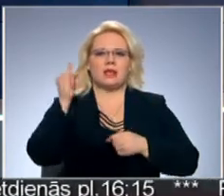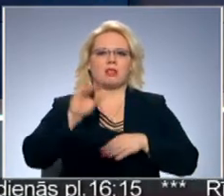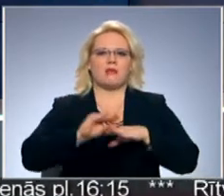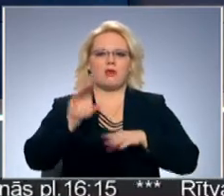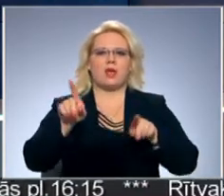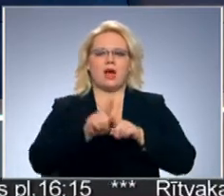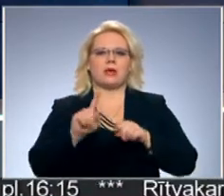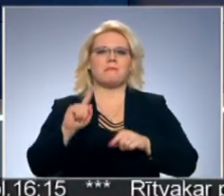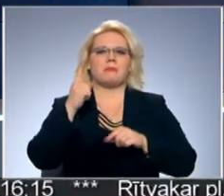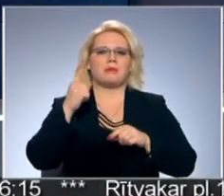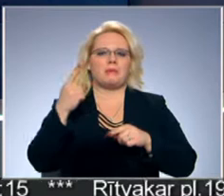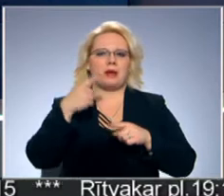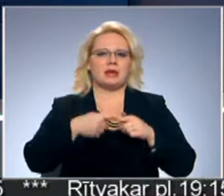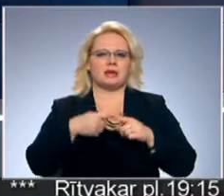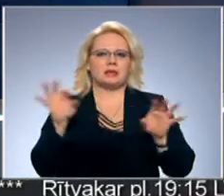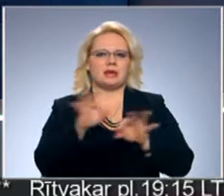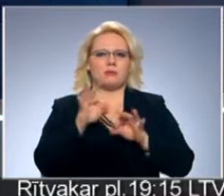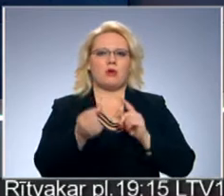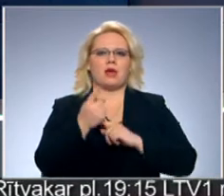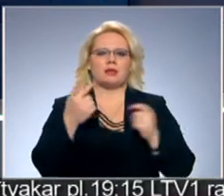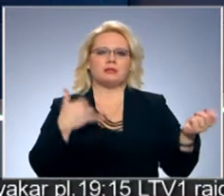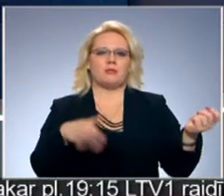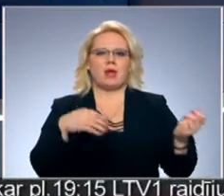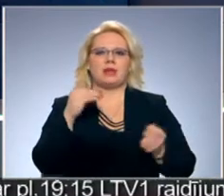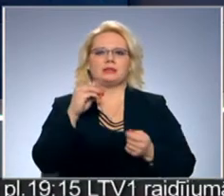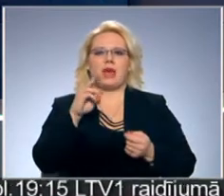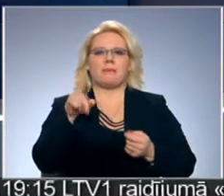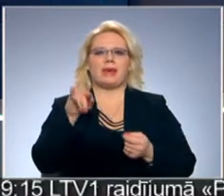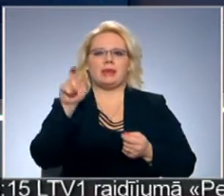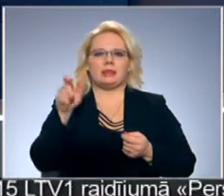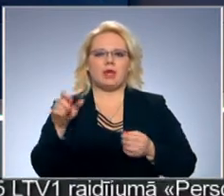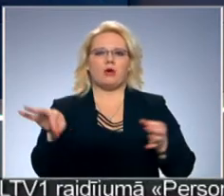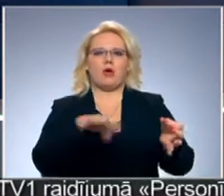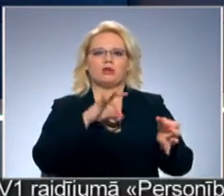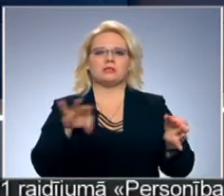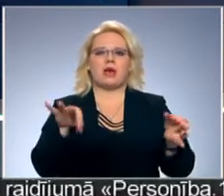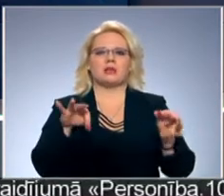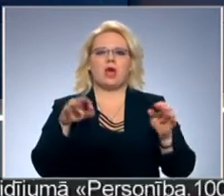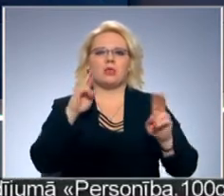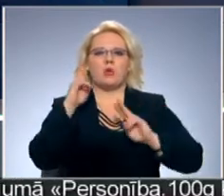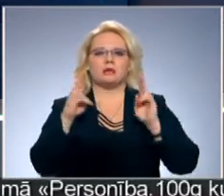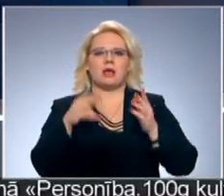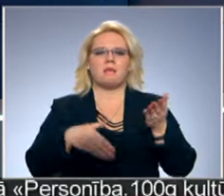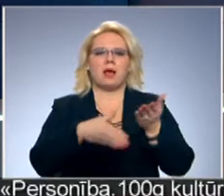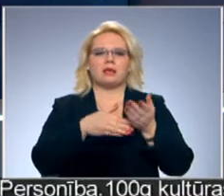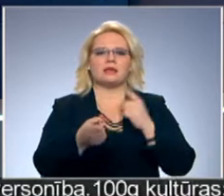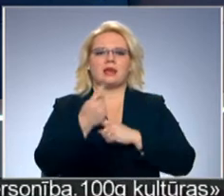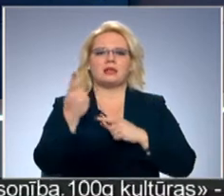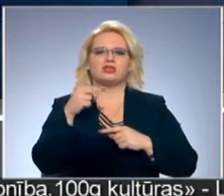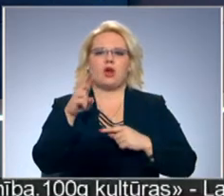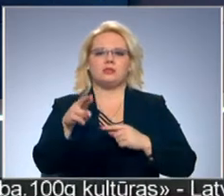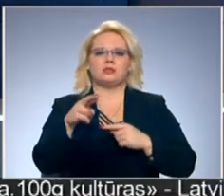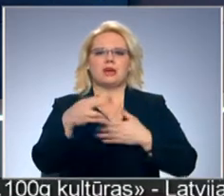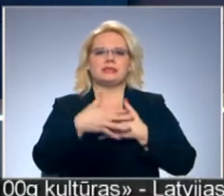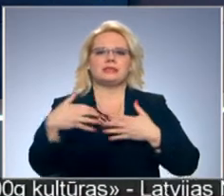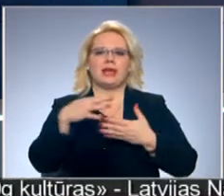Dvēseliskā Līn radīs kopā ar ģitāristu Kasparu Zemīti un koncertu noskaņu palīdzē radīt štrausastīgu kvartec un perkusīvu